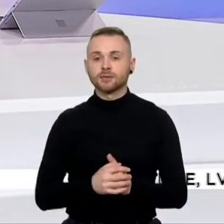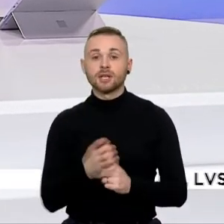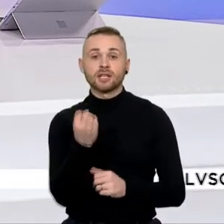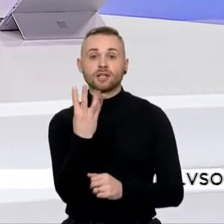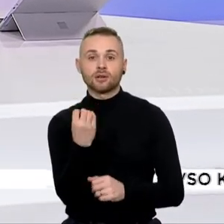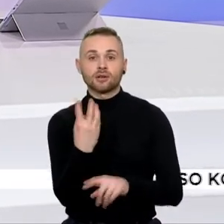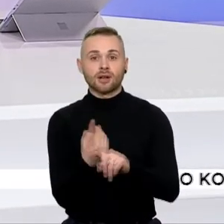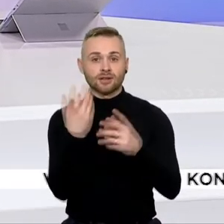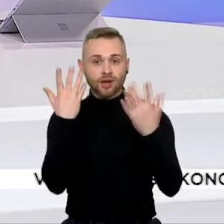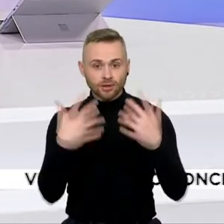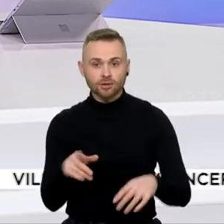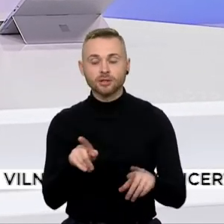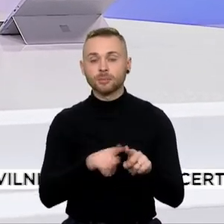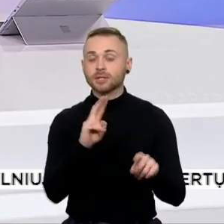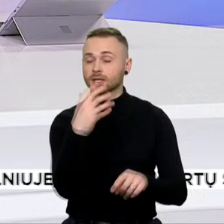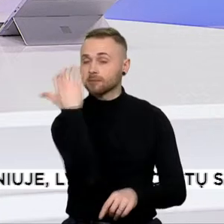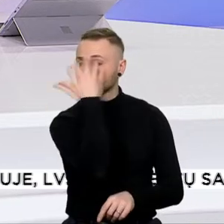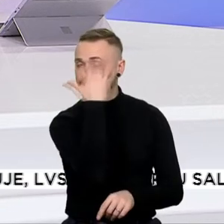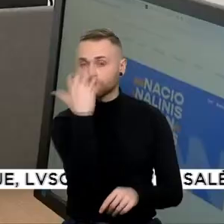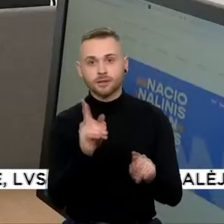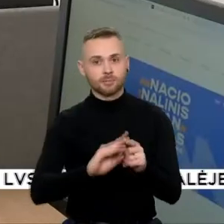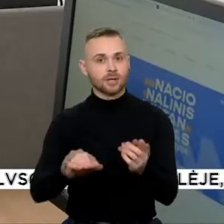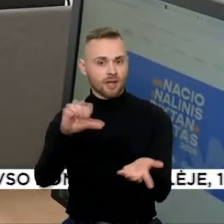dalyvavo ir turintie į reguos negalę.